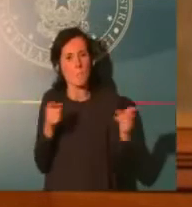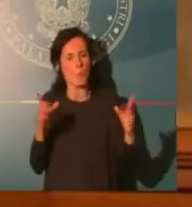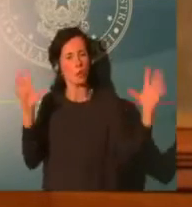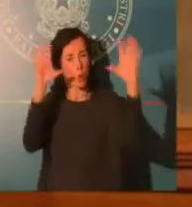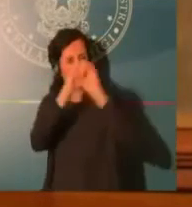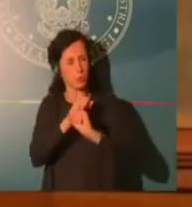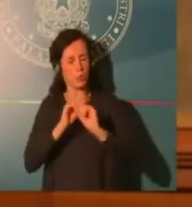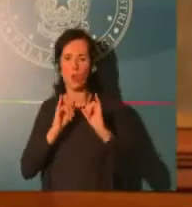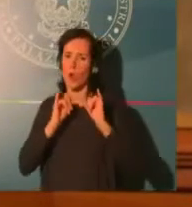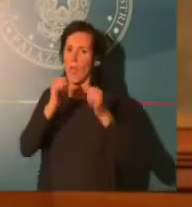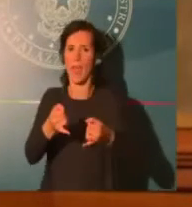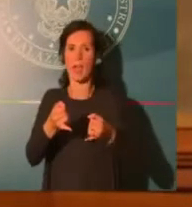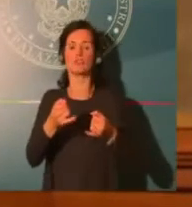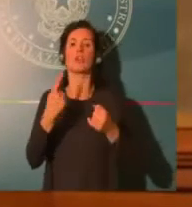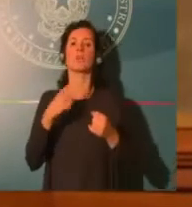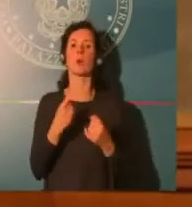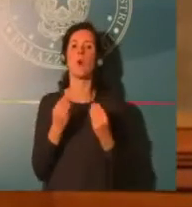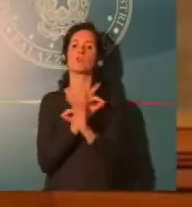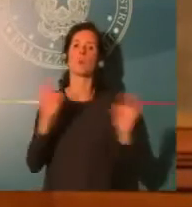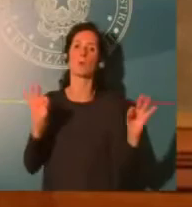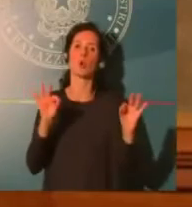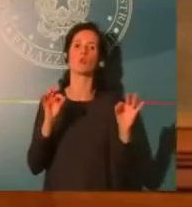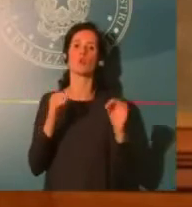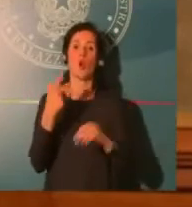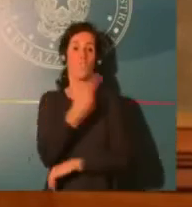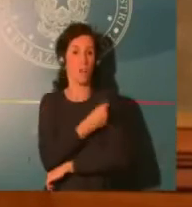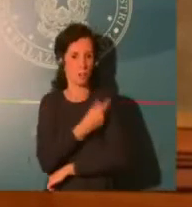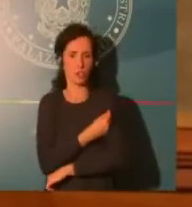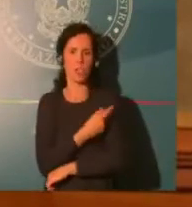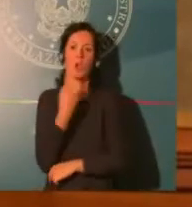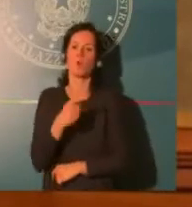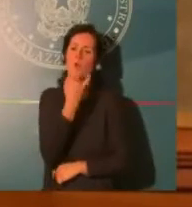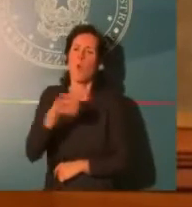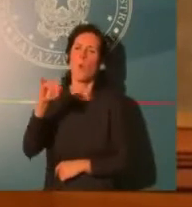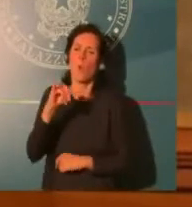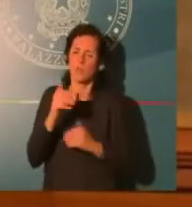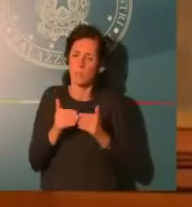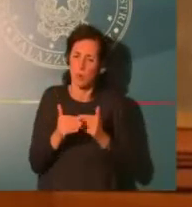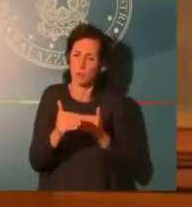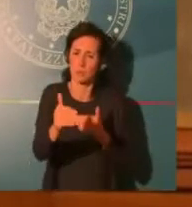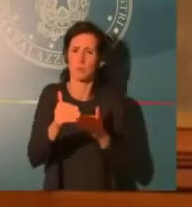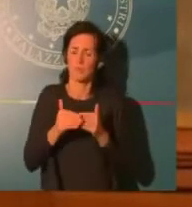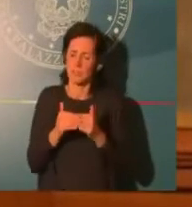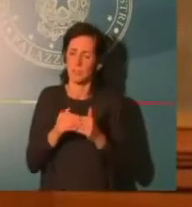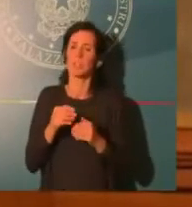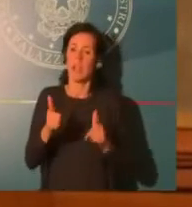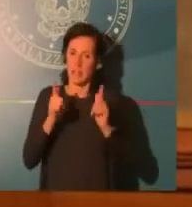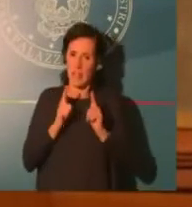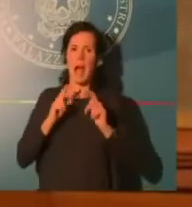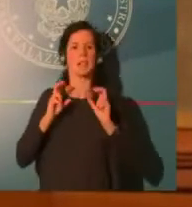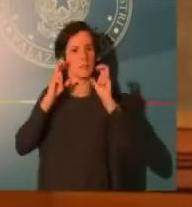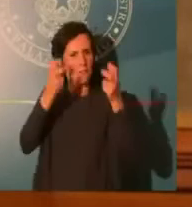può anche richiedere degli sforzi aggiuntivi ai quali siamo in grado di far fronte con risorse immediate, ma che non cambiano